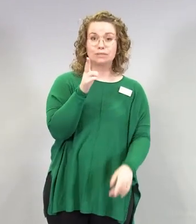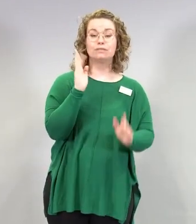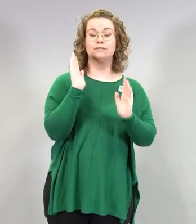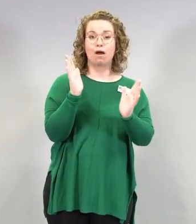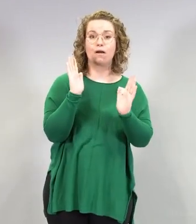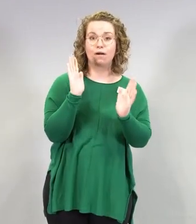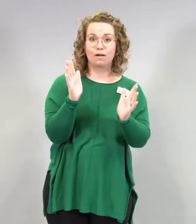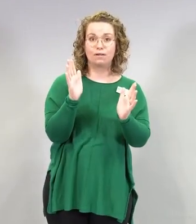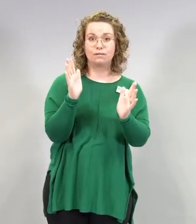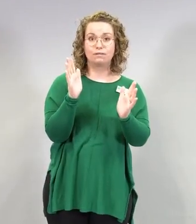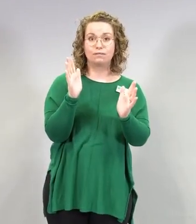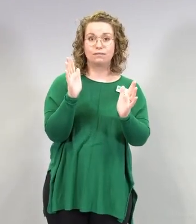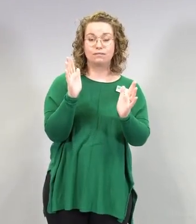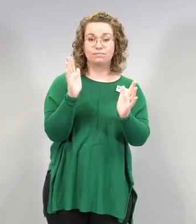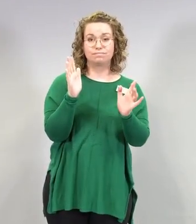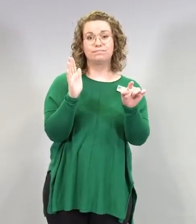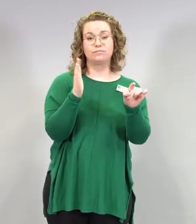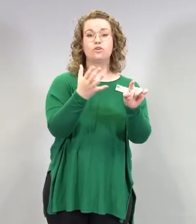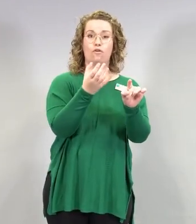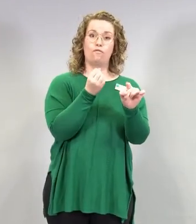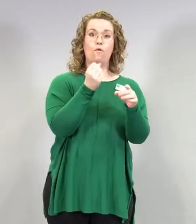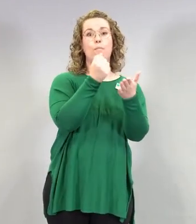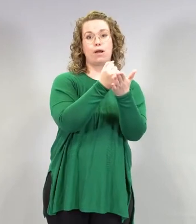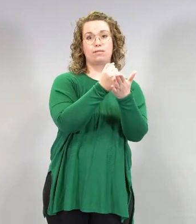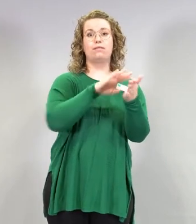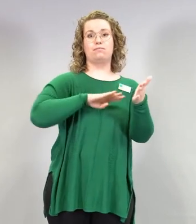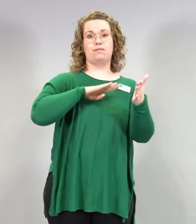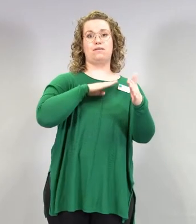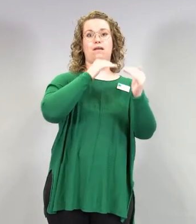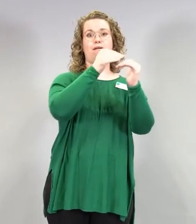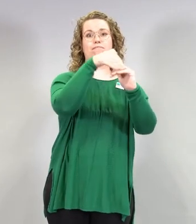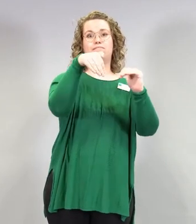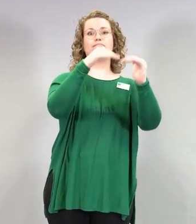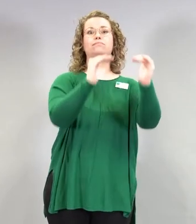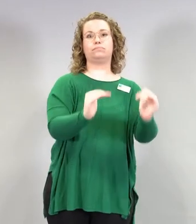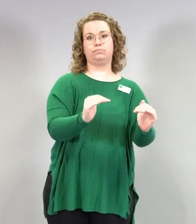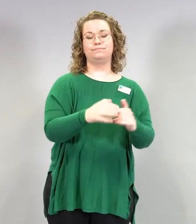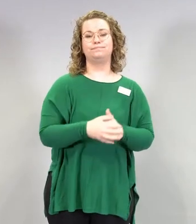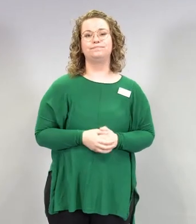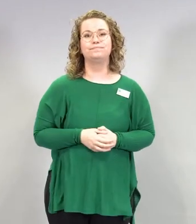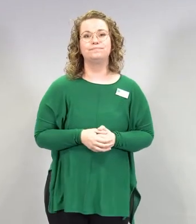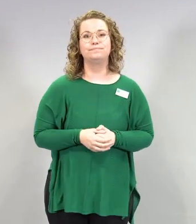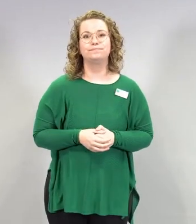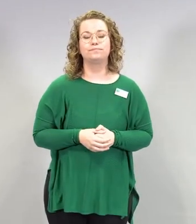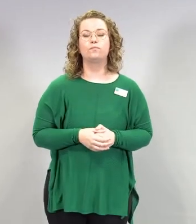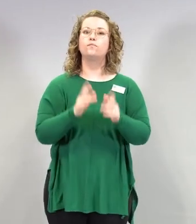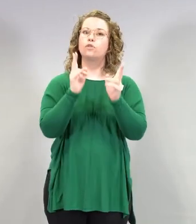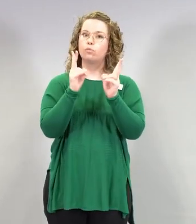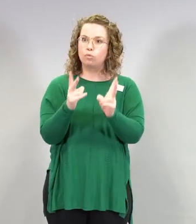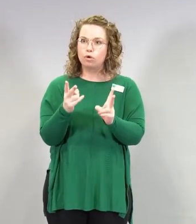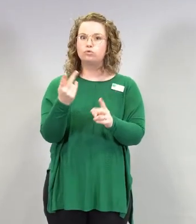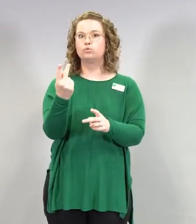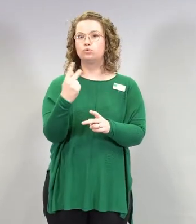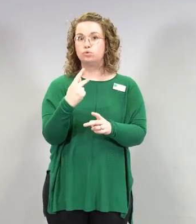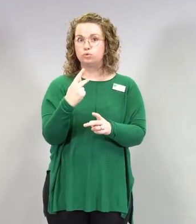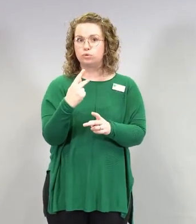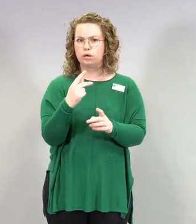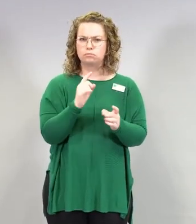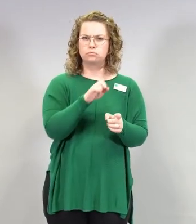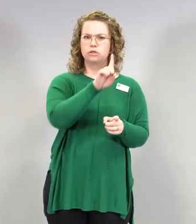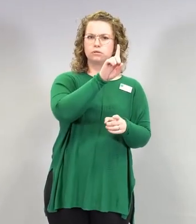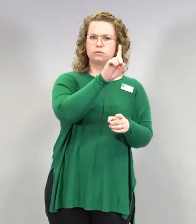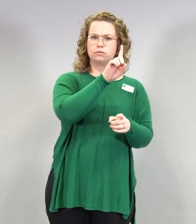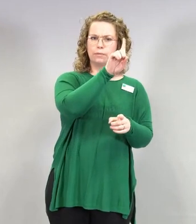on, missä on epidemia hyvin rauhallisessa vaiheessa. Sitten on kysytty sitä, että miten jatketaan, jos on saanut